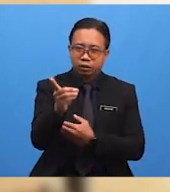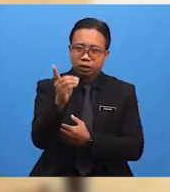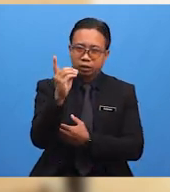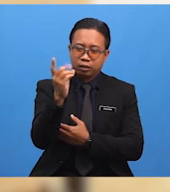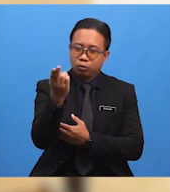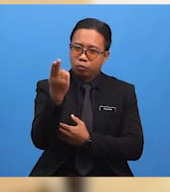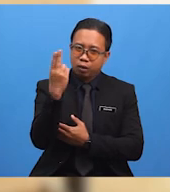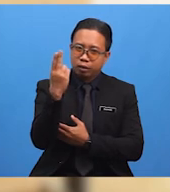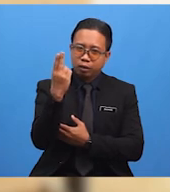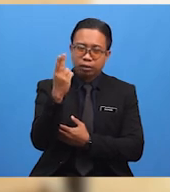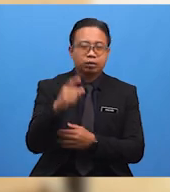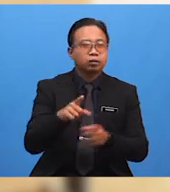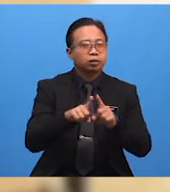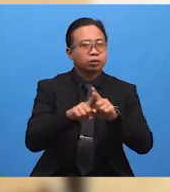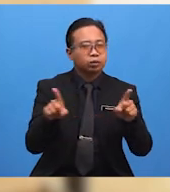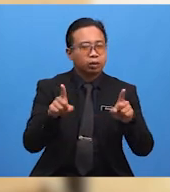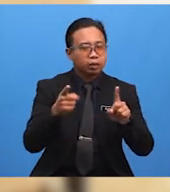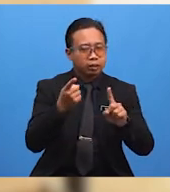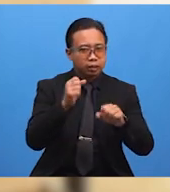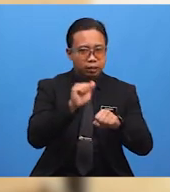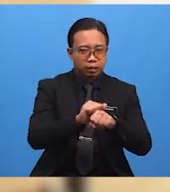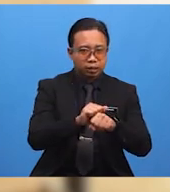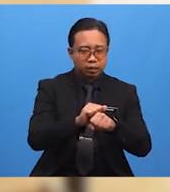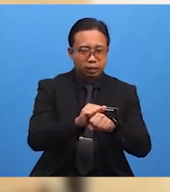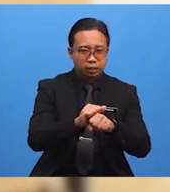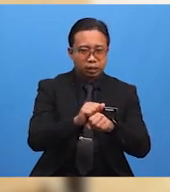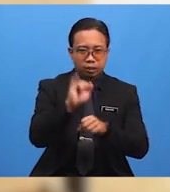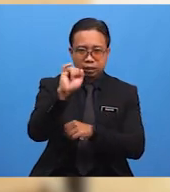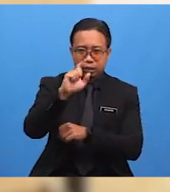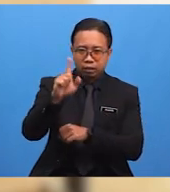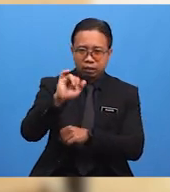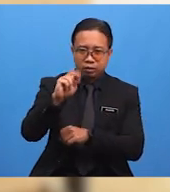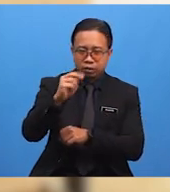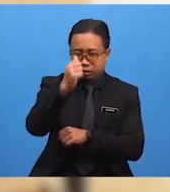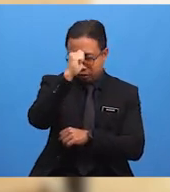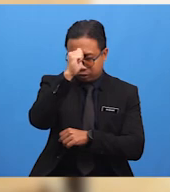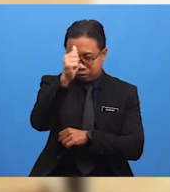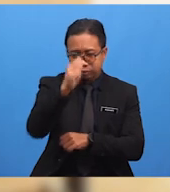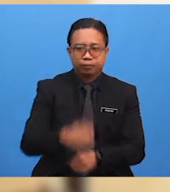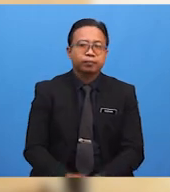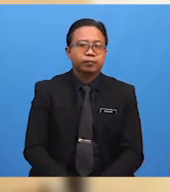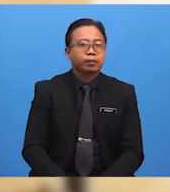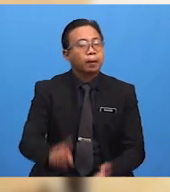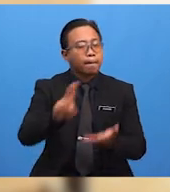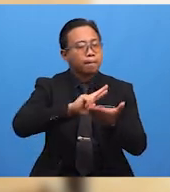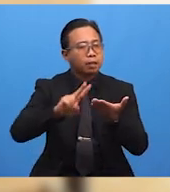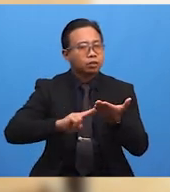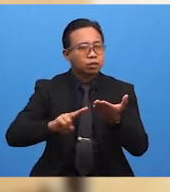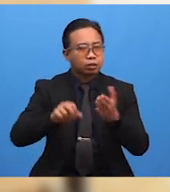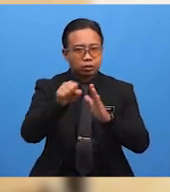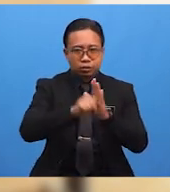kecuali dengan izin Allah Kemudian bacalah doa sebelum